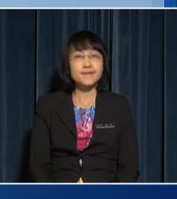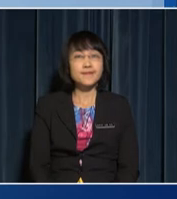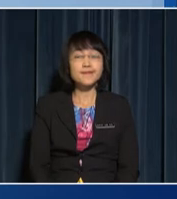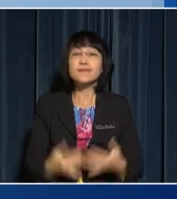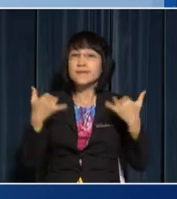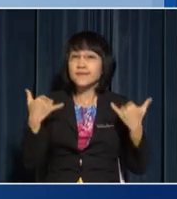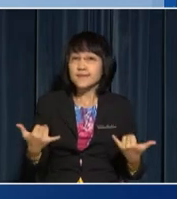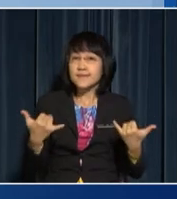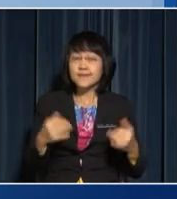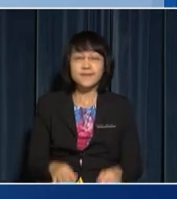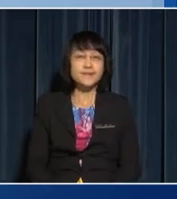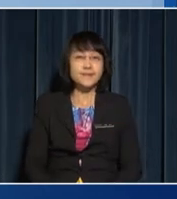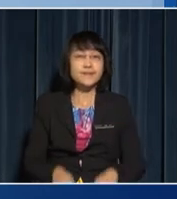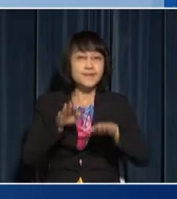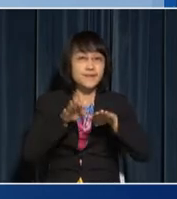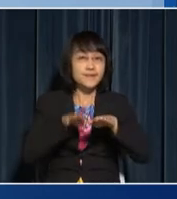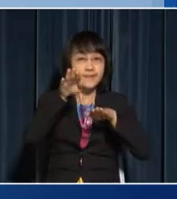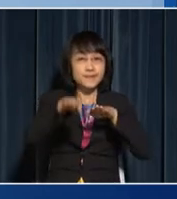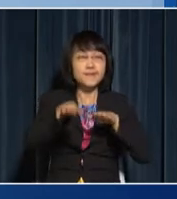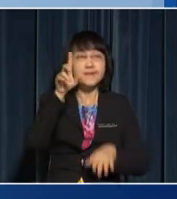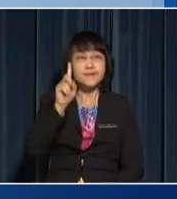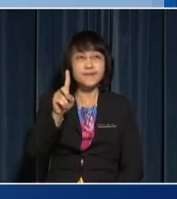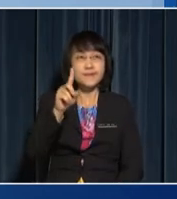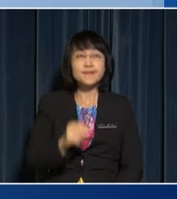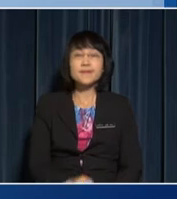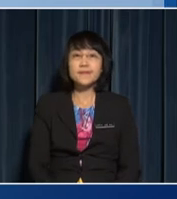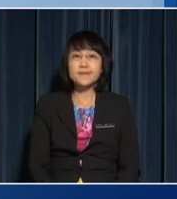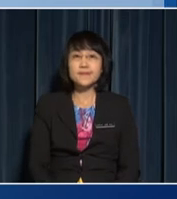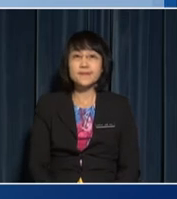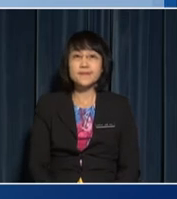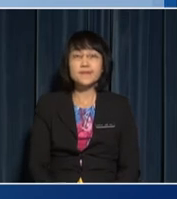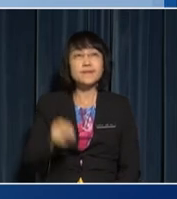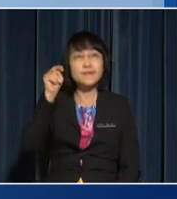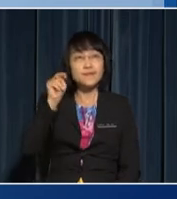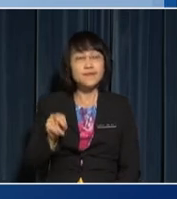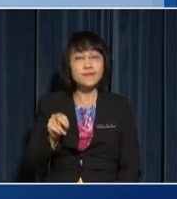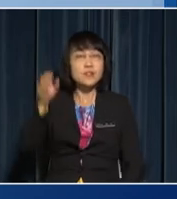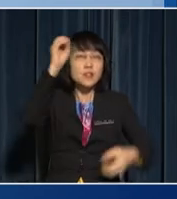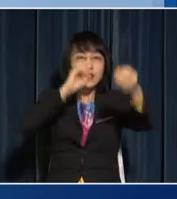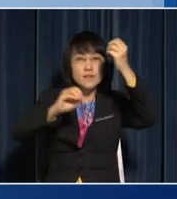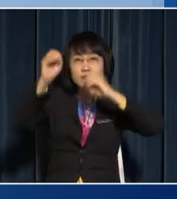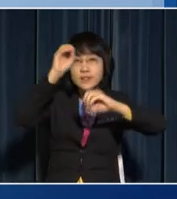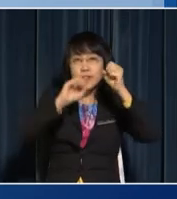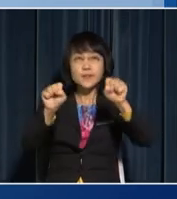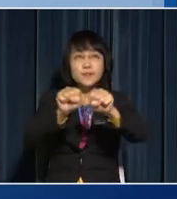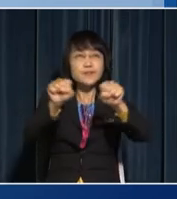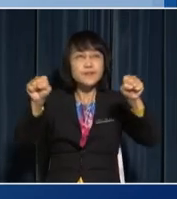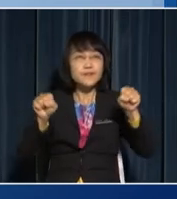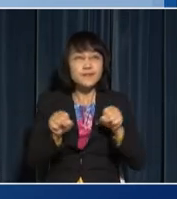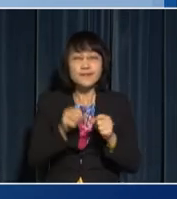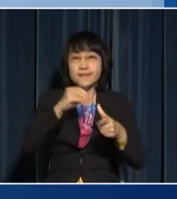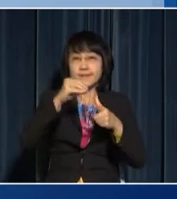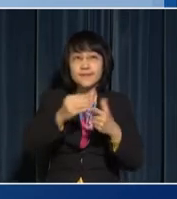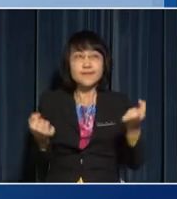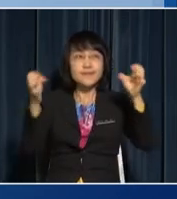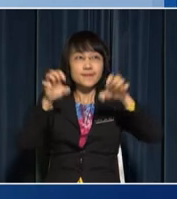Now, let's carry out step 1 You need to observe a situation or